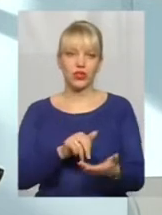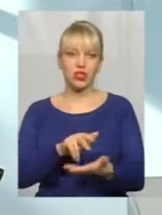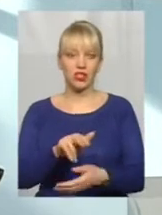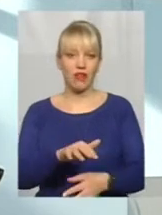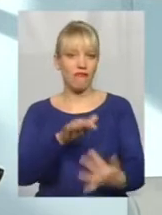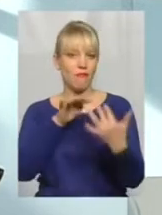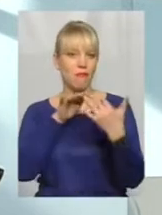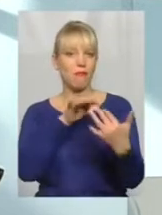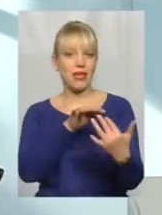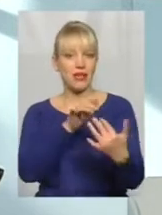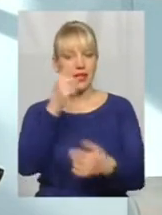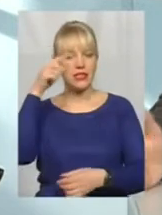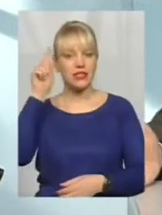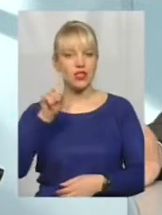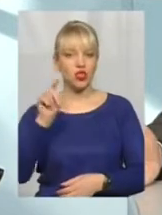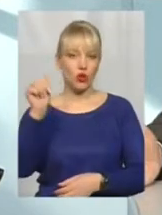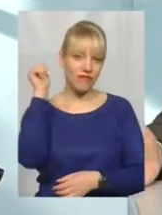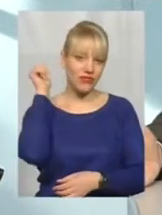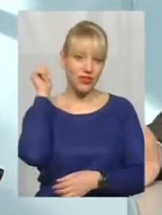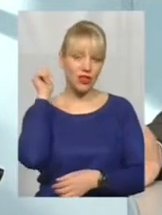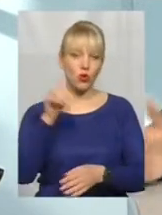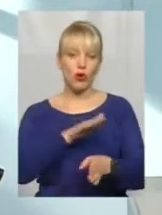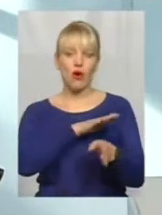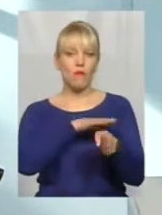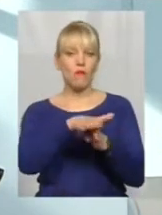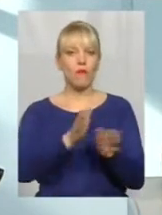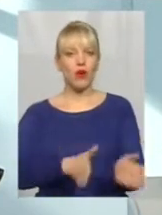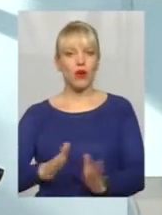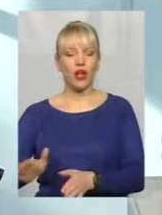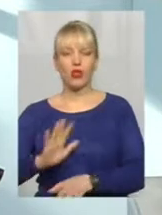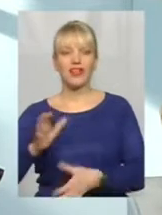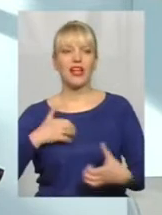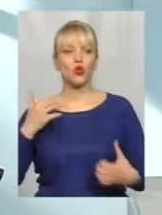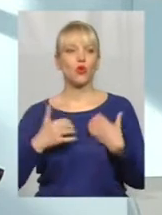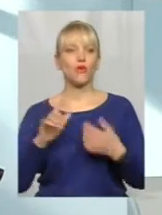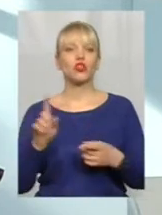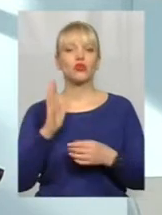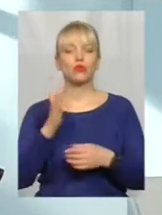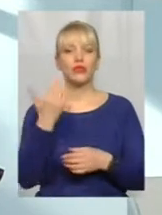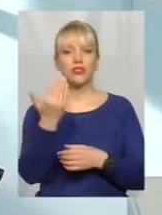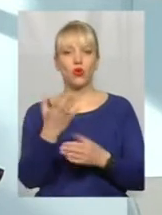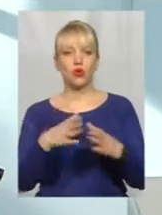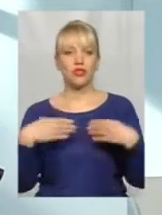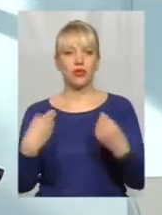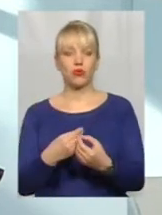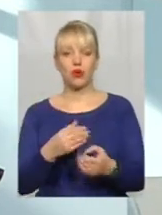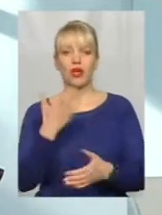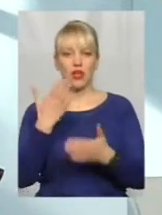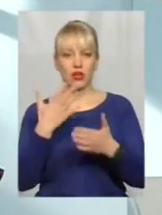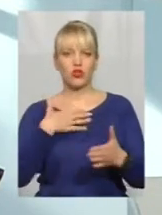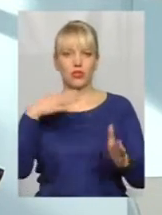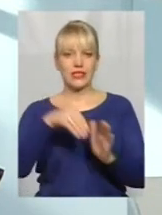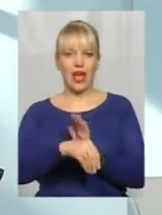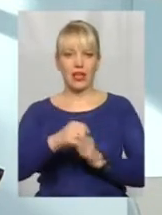бій, знаючи, що в тилу абсолютний порядок, не турбуватися, що буде з його сім'єю, якщо він не приведе, господі, загине,